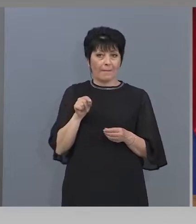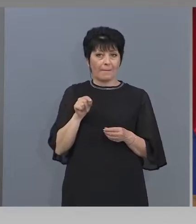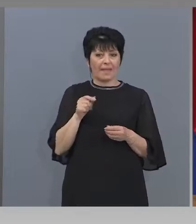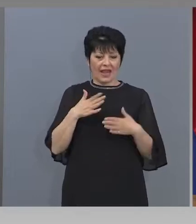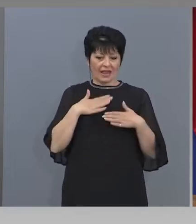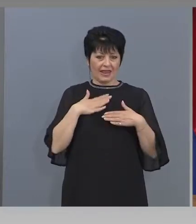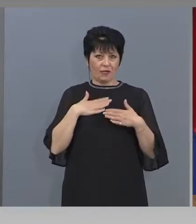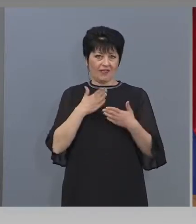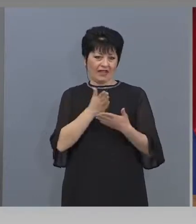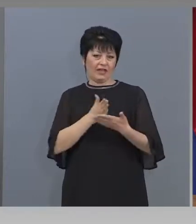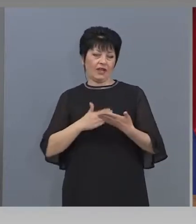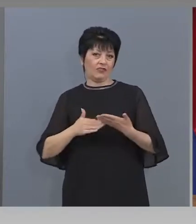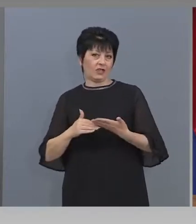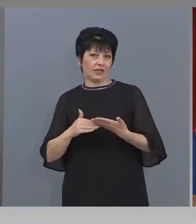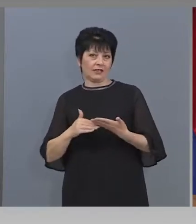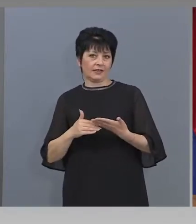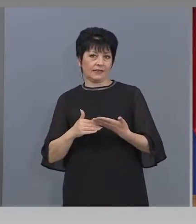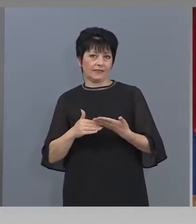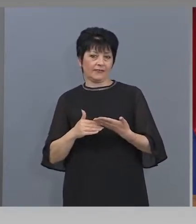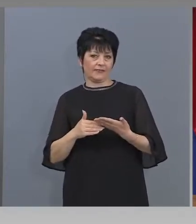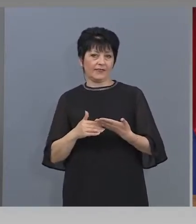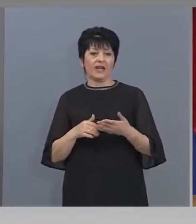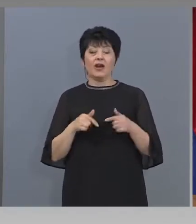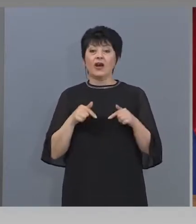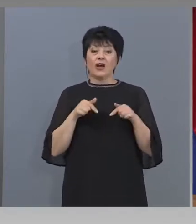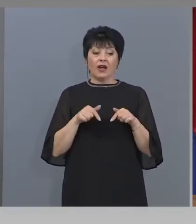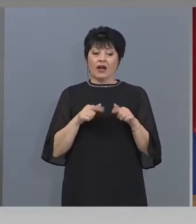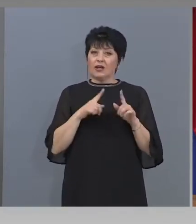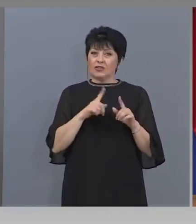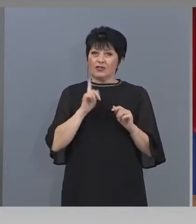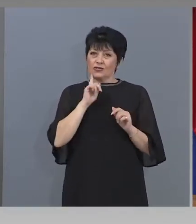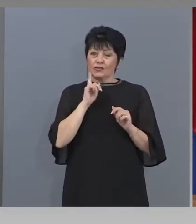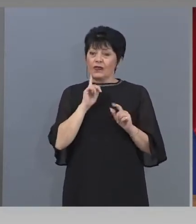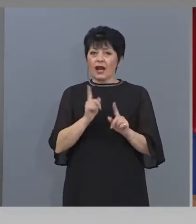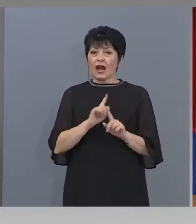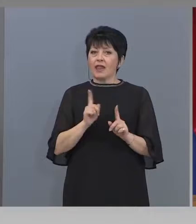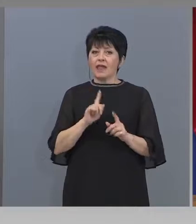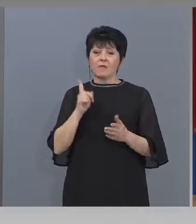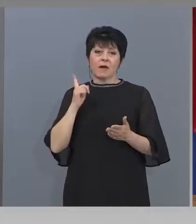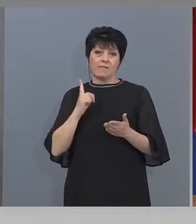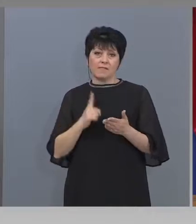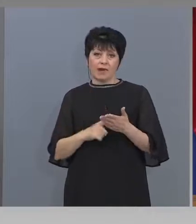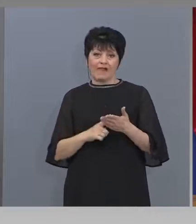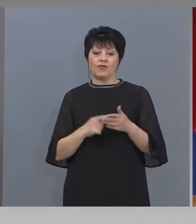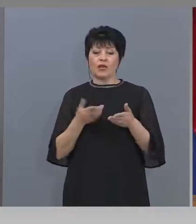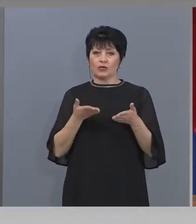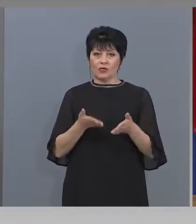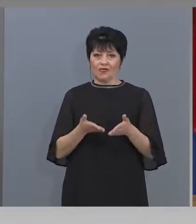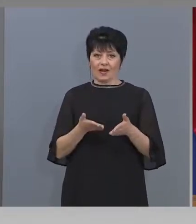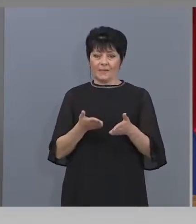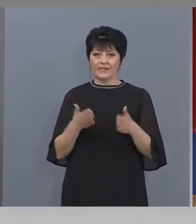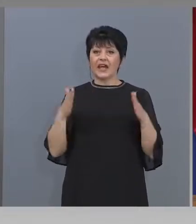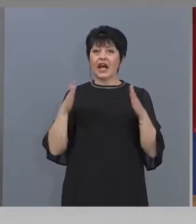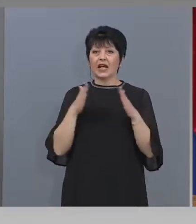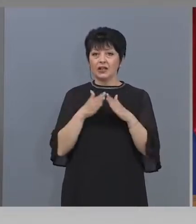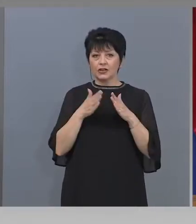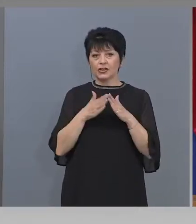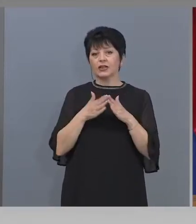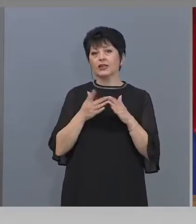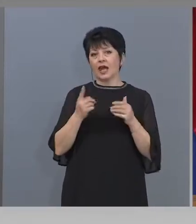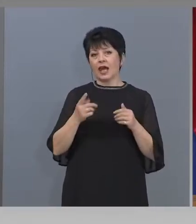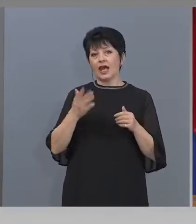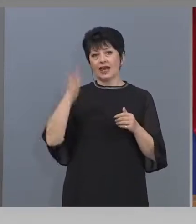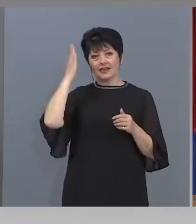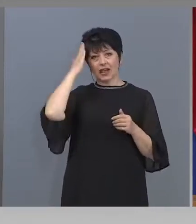неговата част. Той няма право на това. Къщата е публична държавна собственост. И